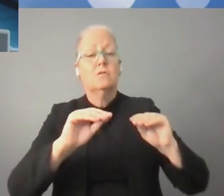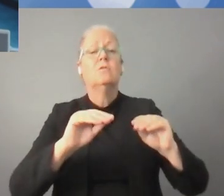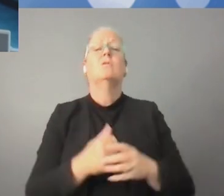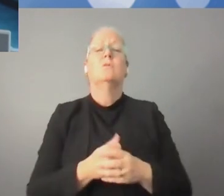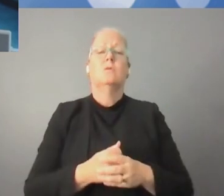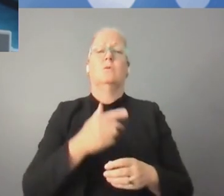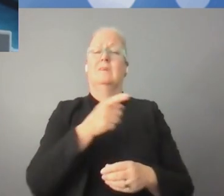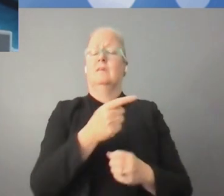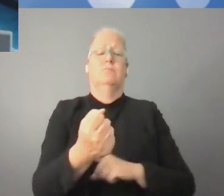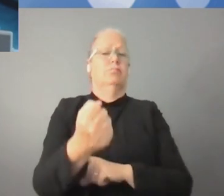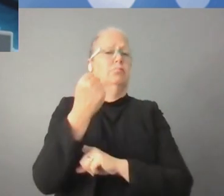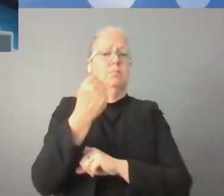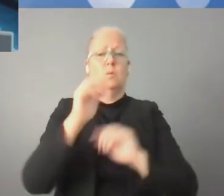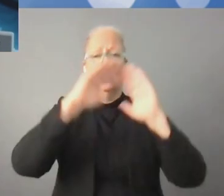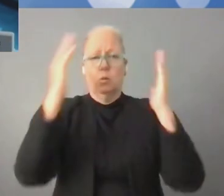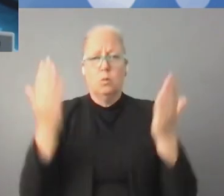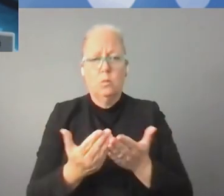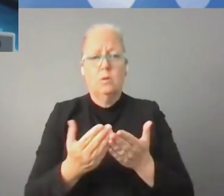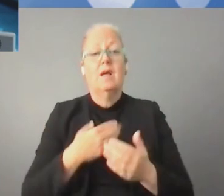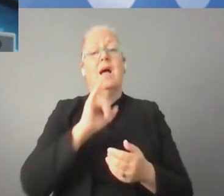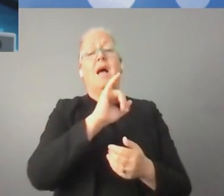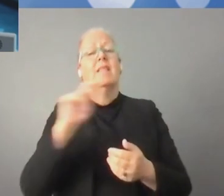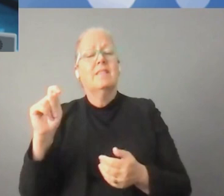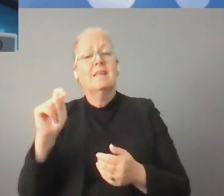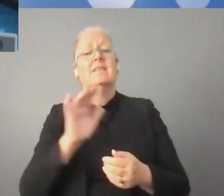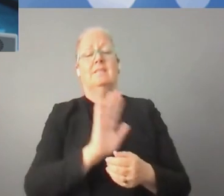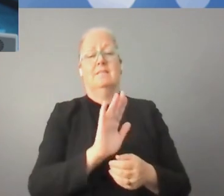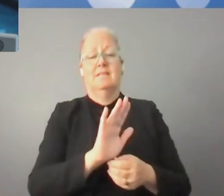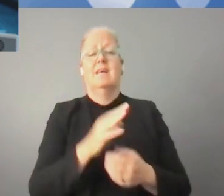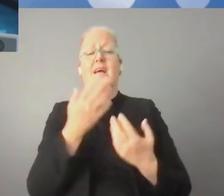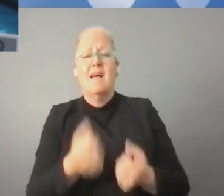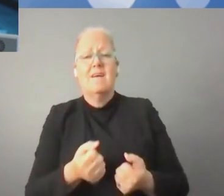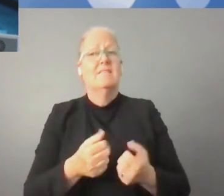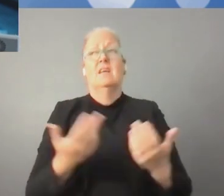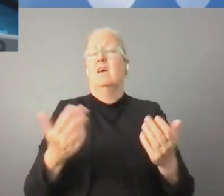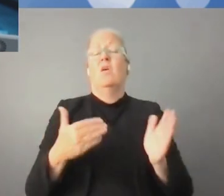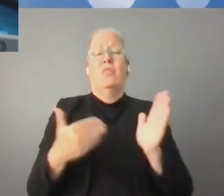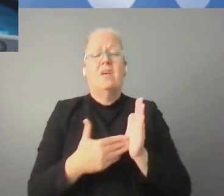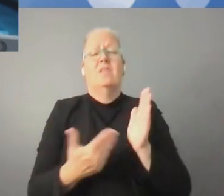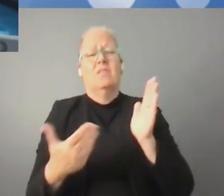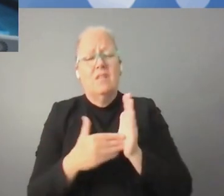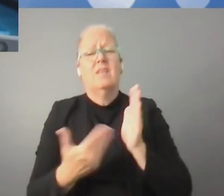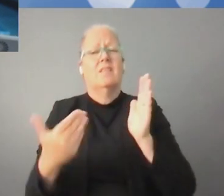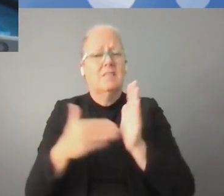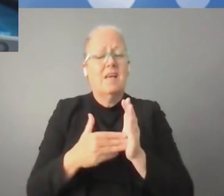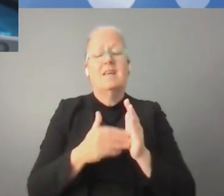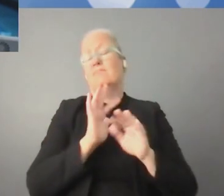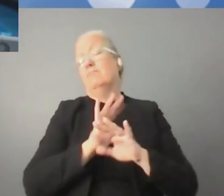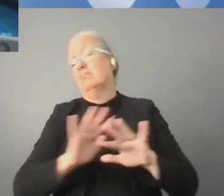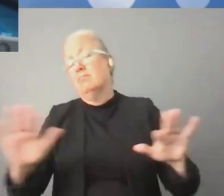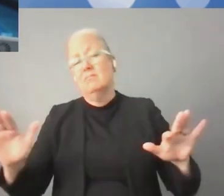المشترك كذلك التربية والتعليم في مجال المواد ستم هي الهندسة والتكنولوجيا والعلوم